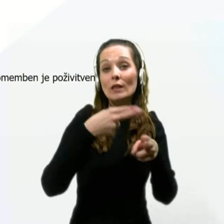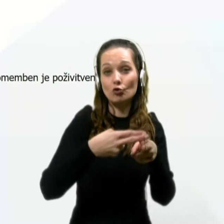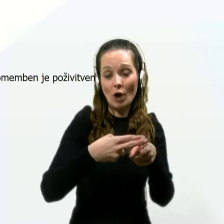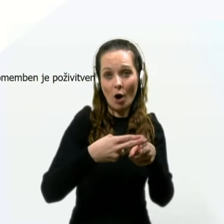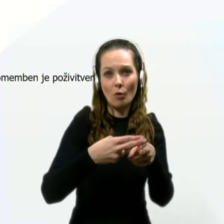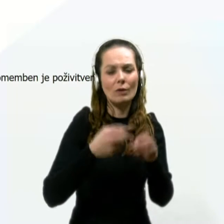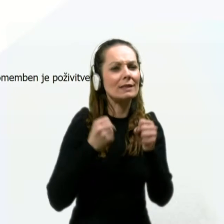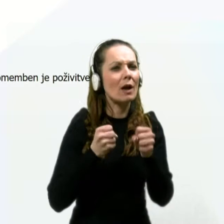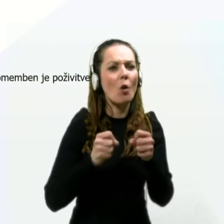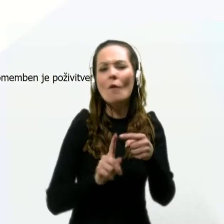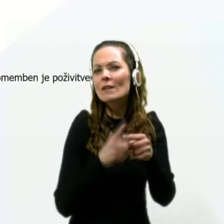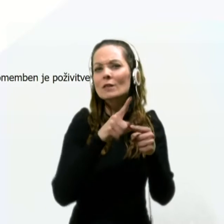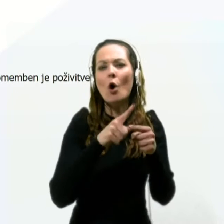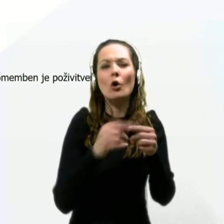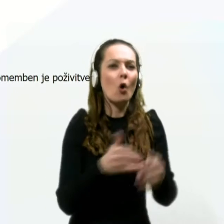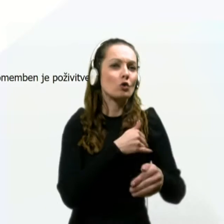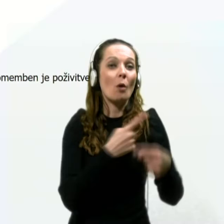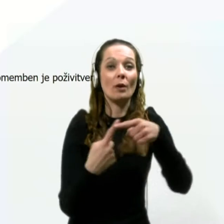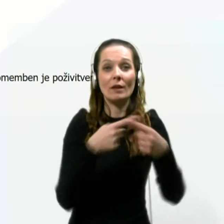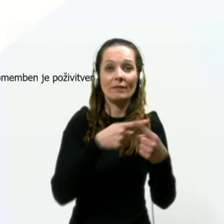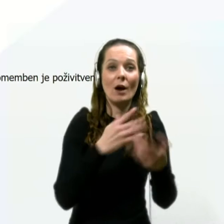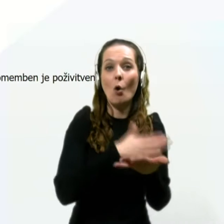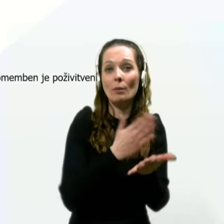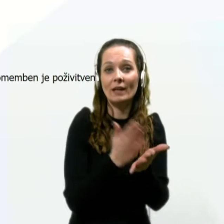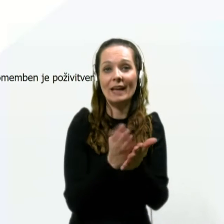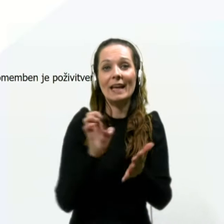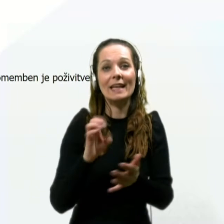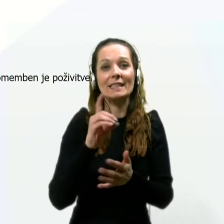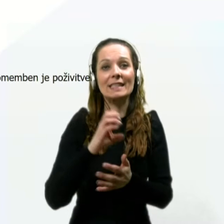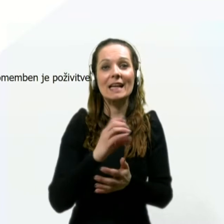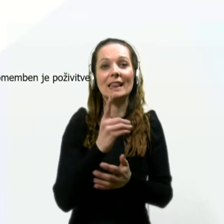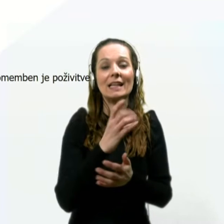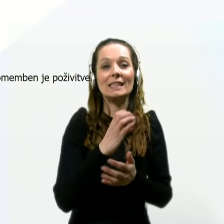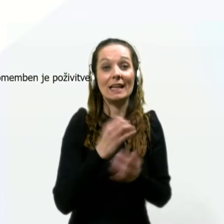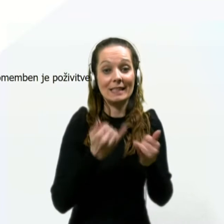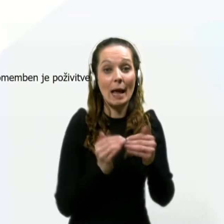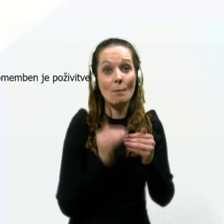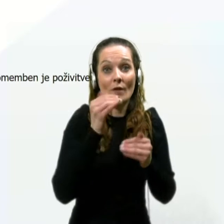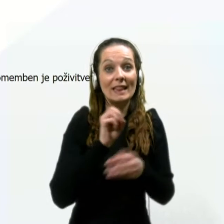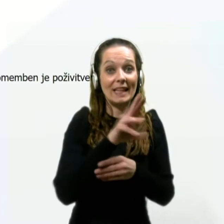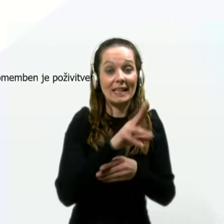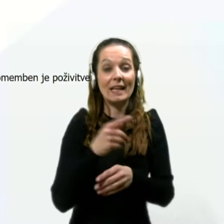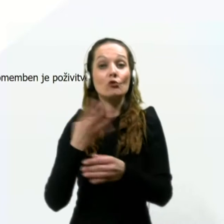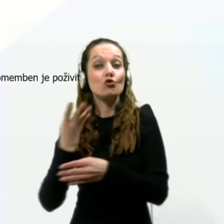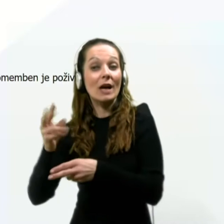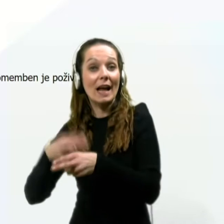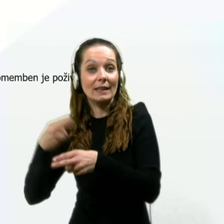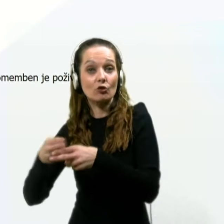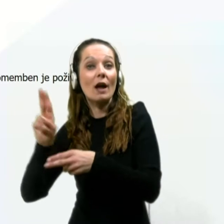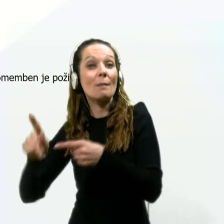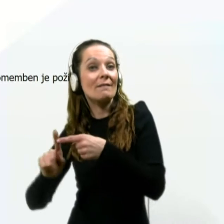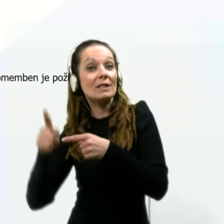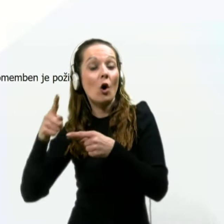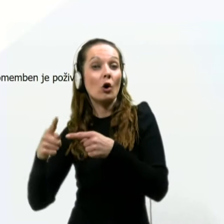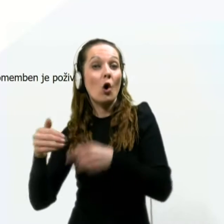z zelo visoko stopno tveganja v predeljeno strani ECDC se povečalo na 13. 14 držav ima visoko